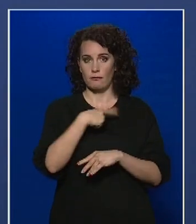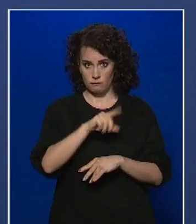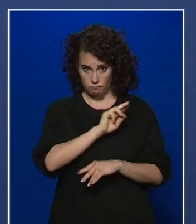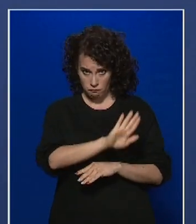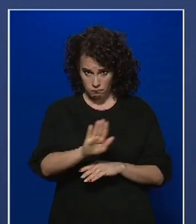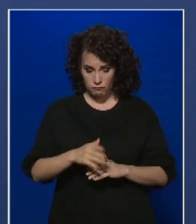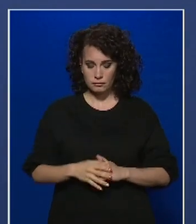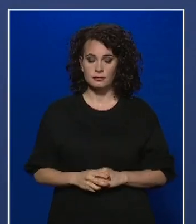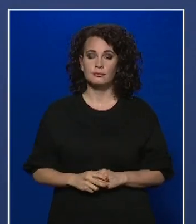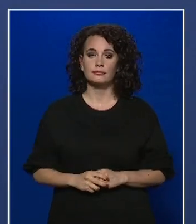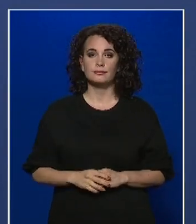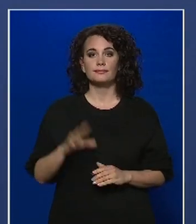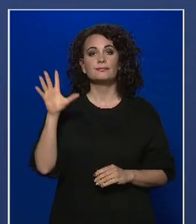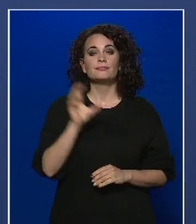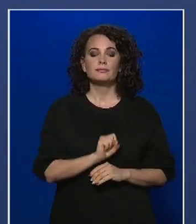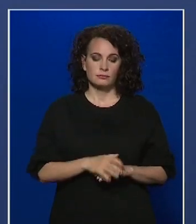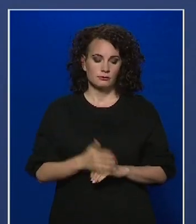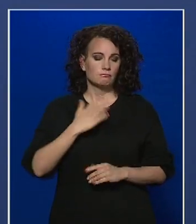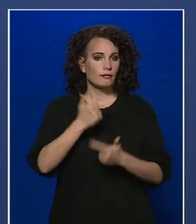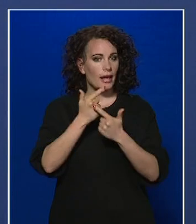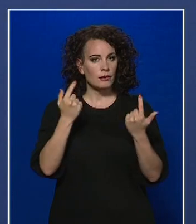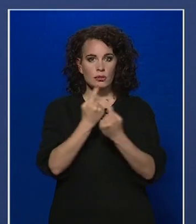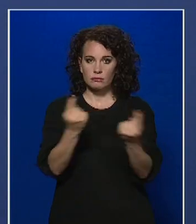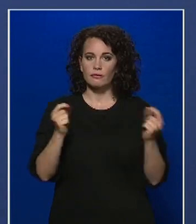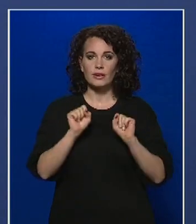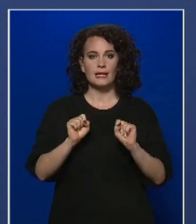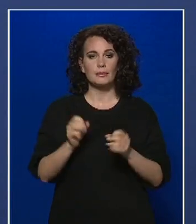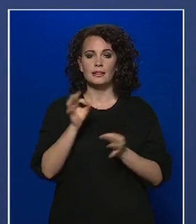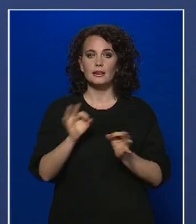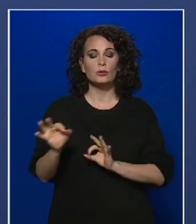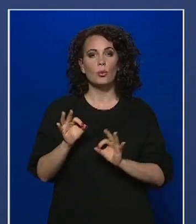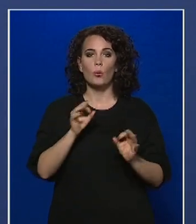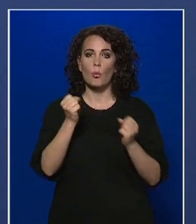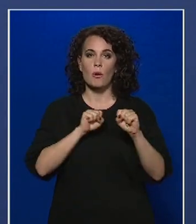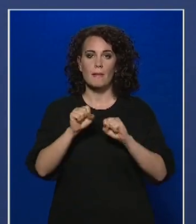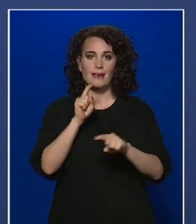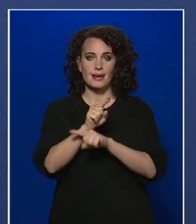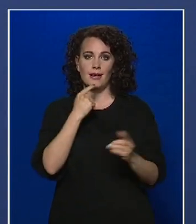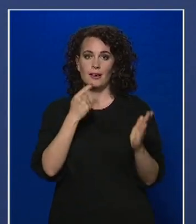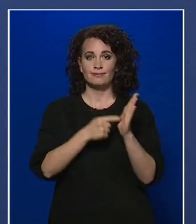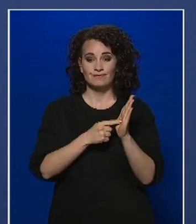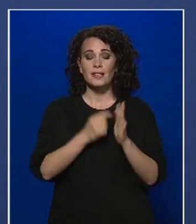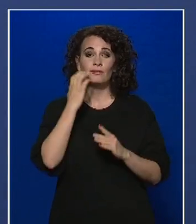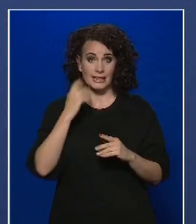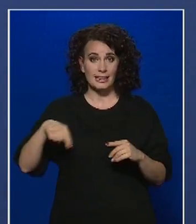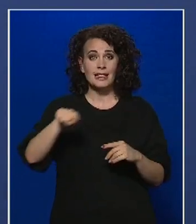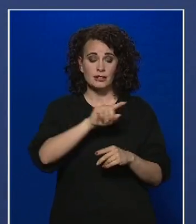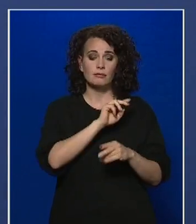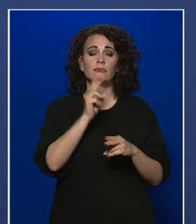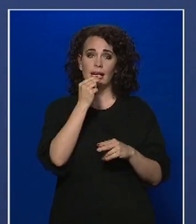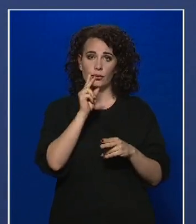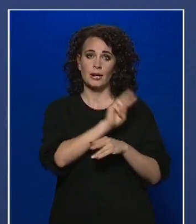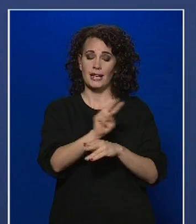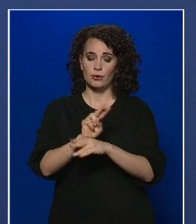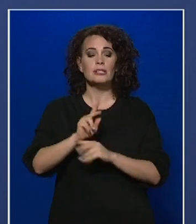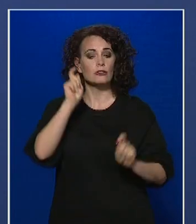Szeretném tájékoztatni önöket, hogy a védelmi intézkedésekről szóló kormányrendelet szerint vidéken rendőreink az ellenőrzéseket